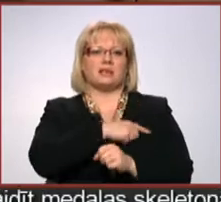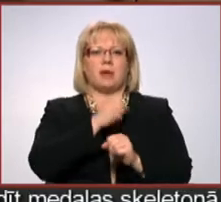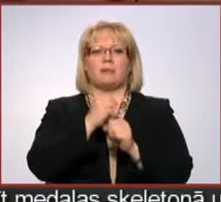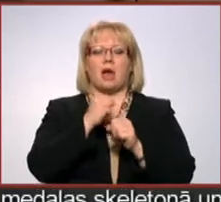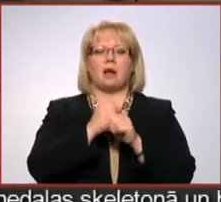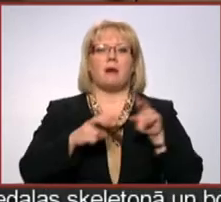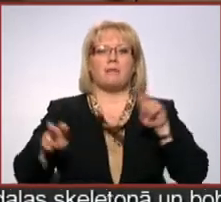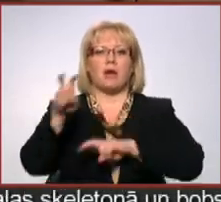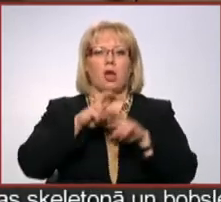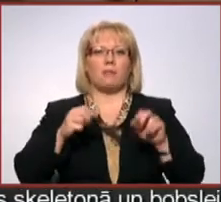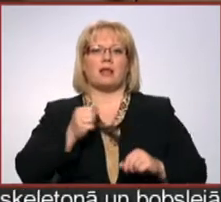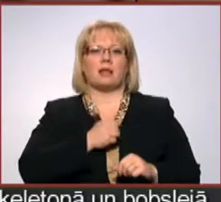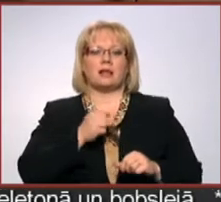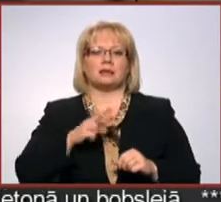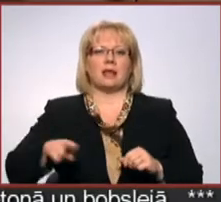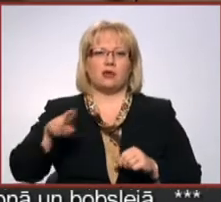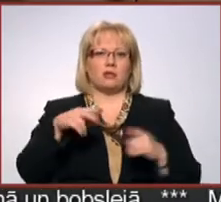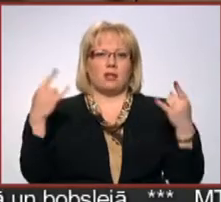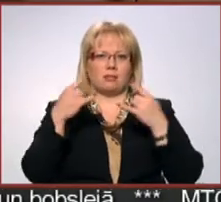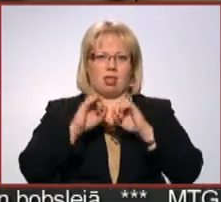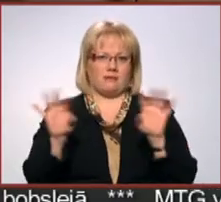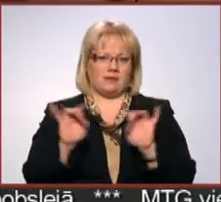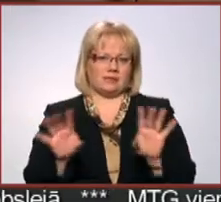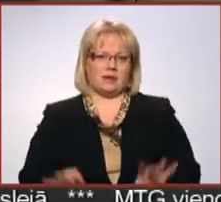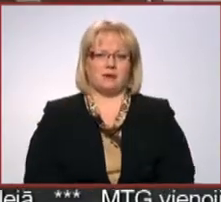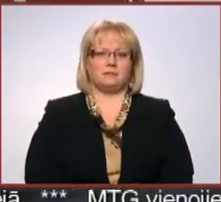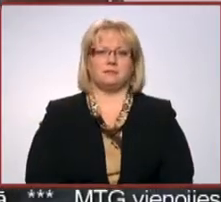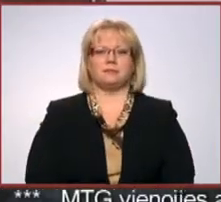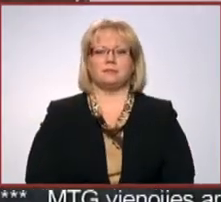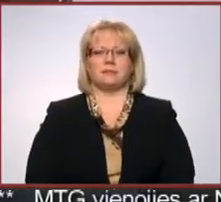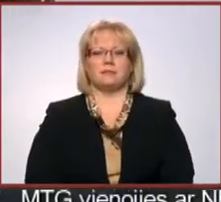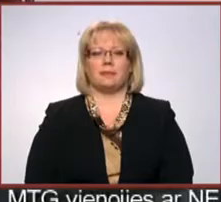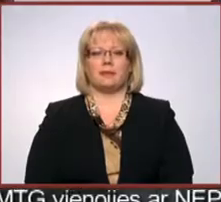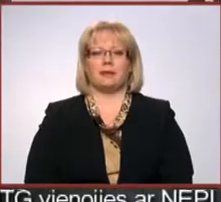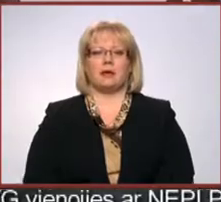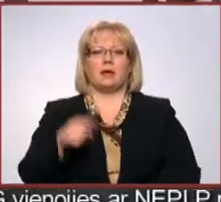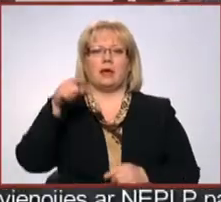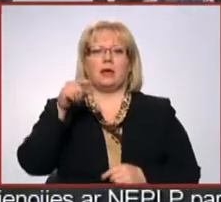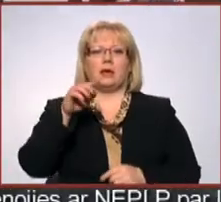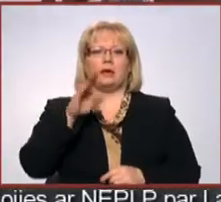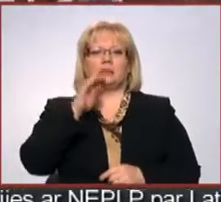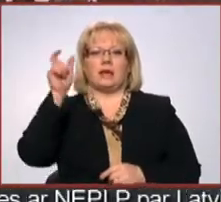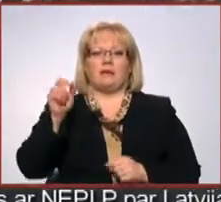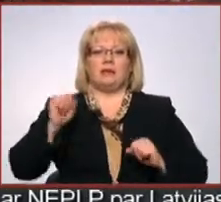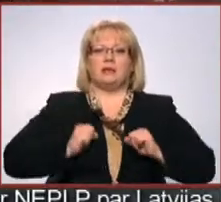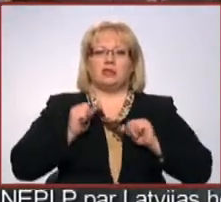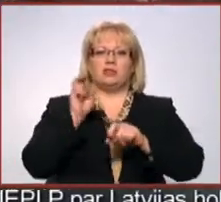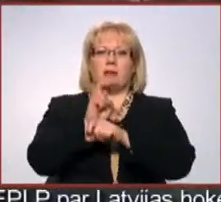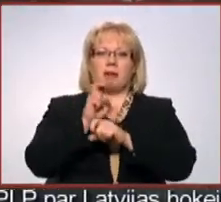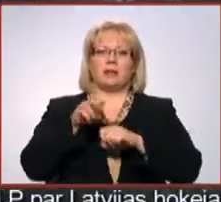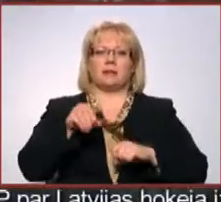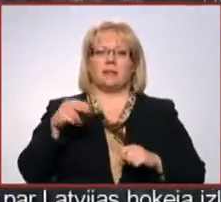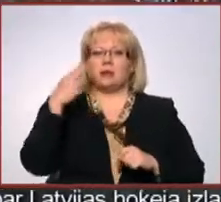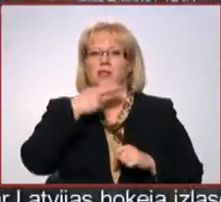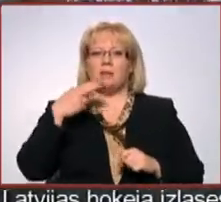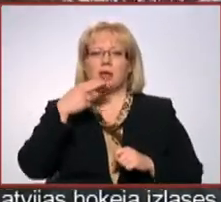iespējām darba meklējumos Latgales reģionālā televīzija. Marina Truškova ikdienu cenšas apmeklēt zemnieku